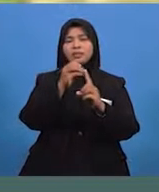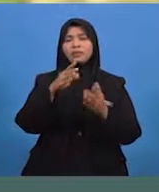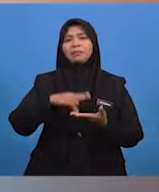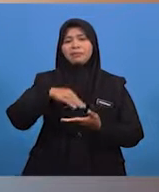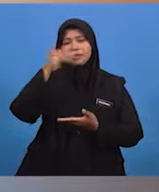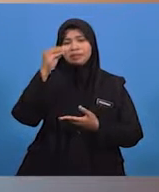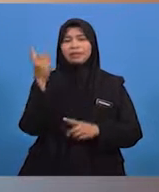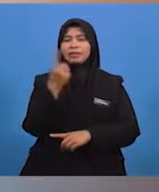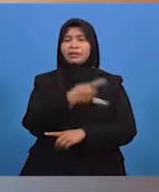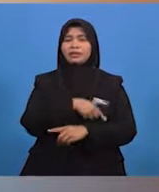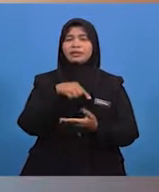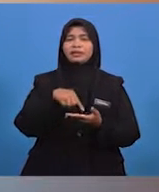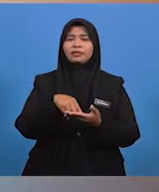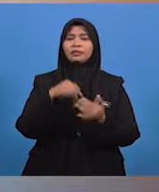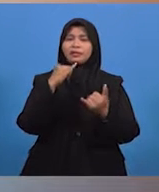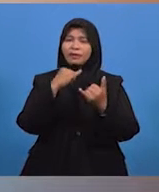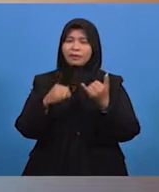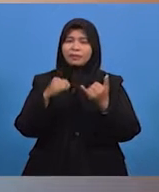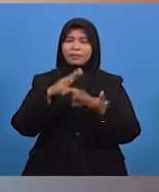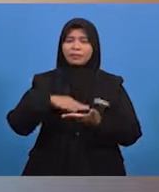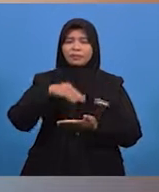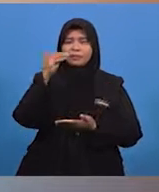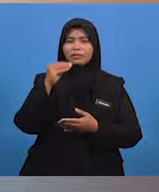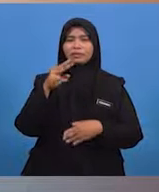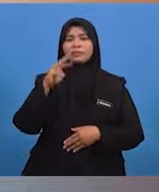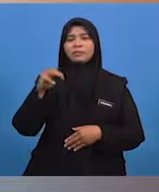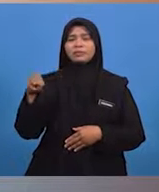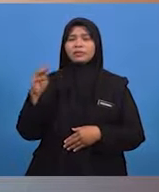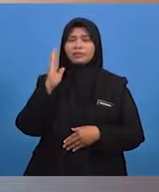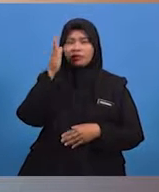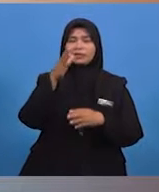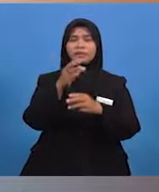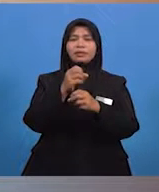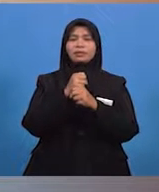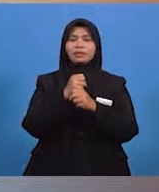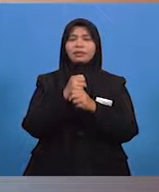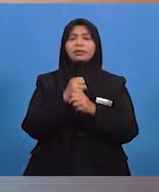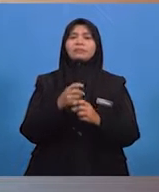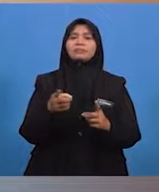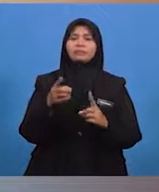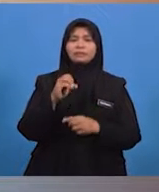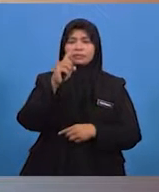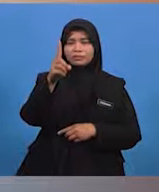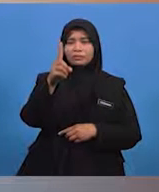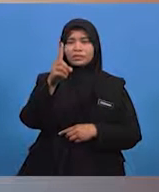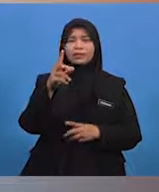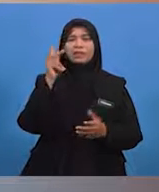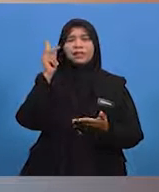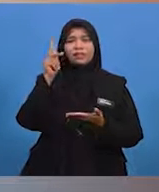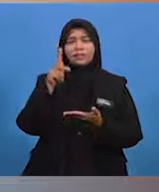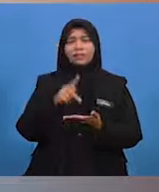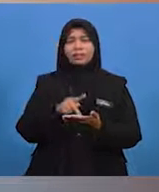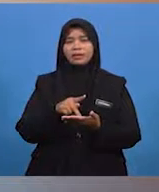hari ini. Di akhir pembelajaran, murid-murid akan dapat Pertama, mengenalpasti